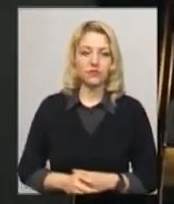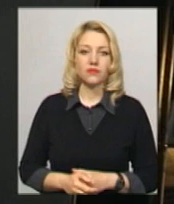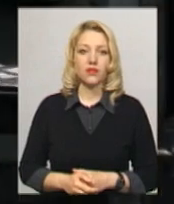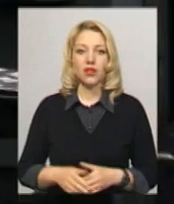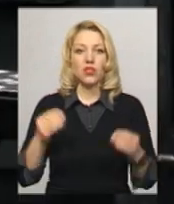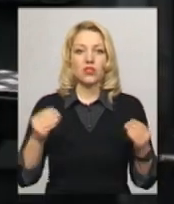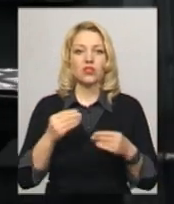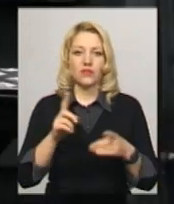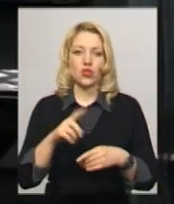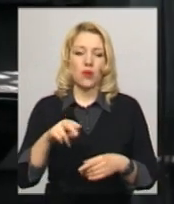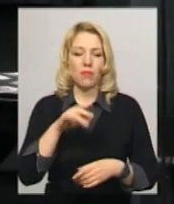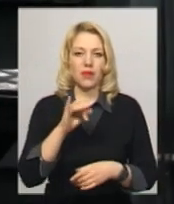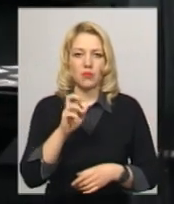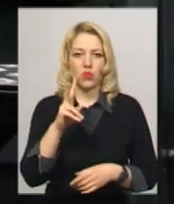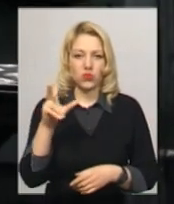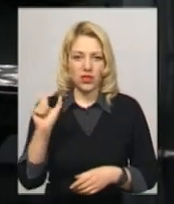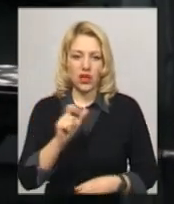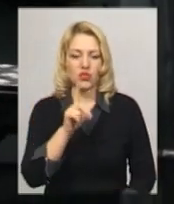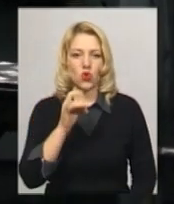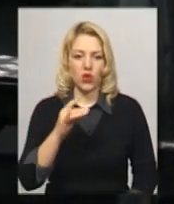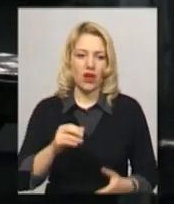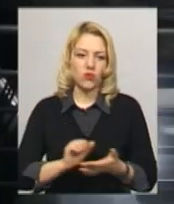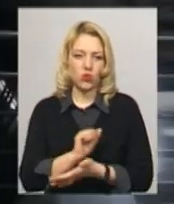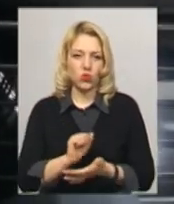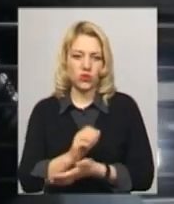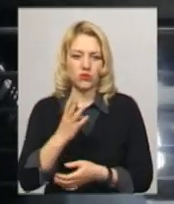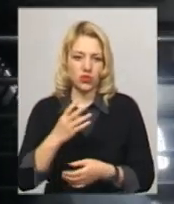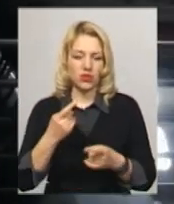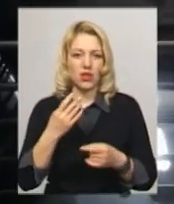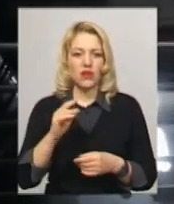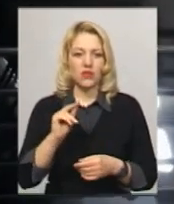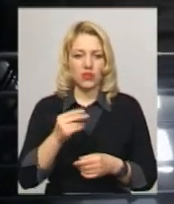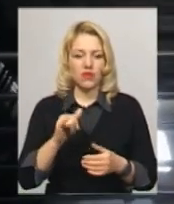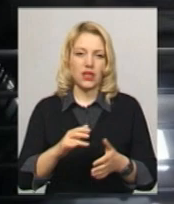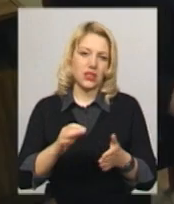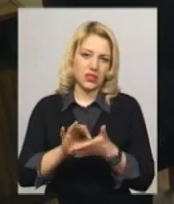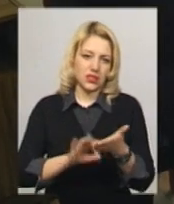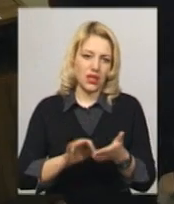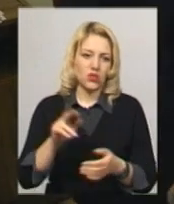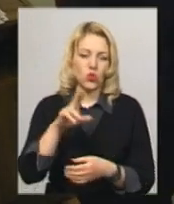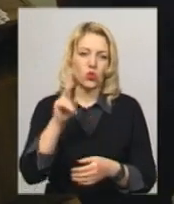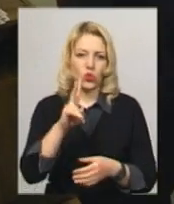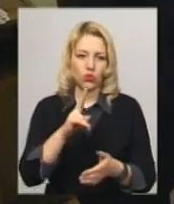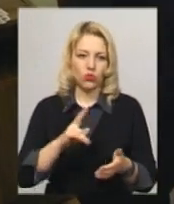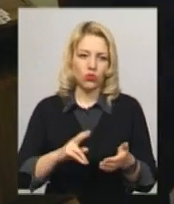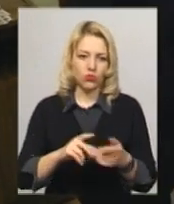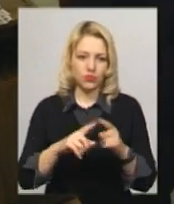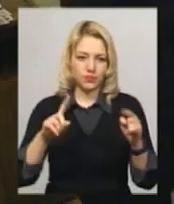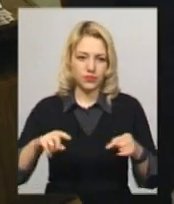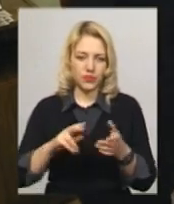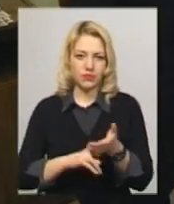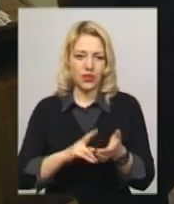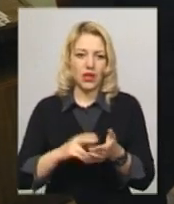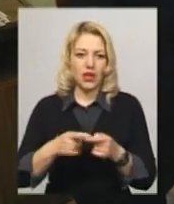Свіжий номер «Прибузької зорі» друкується в четвер, після чого одразу до читачів-передплатників. Один із них – частий гість редакції «Вчителі історії» села